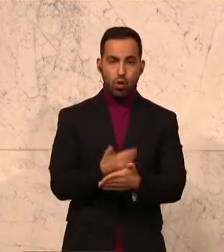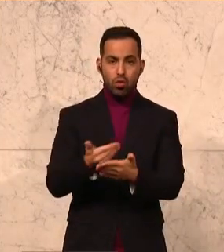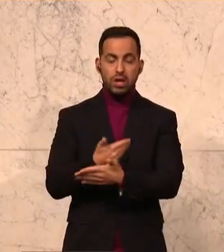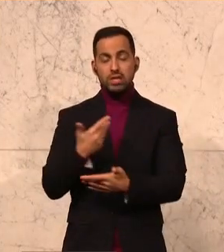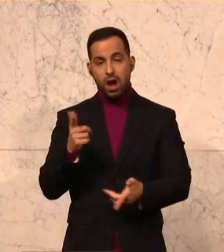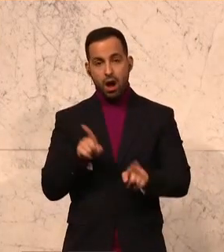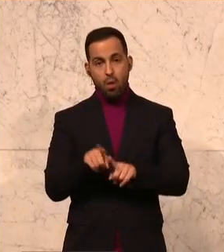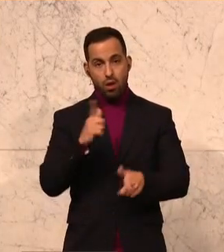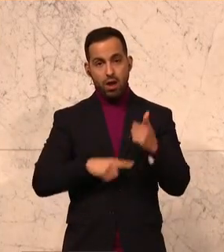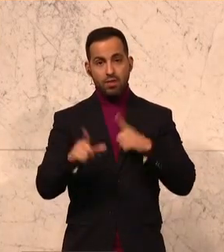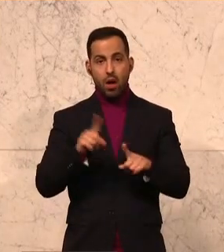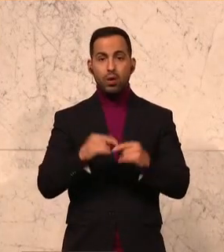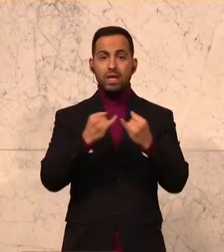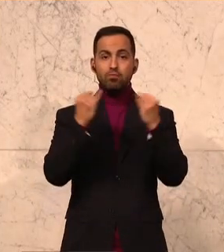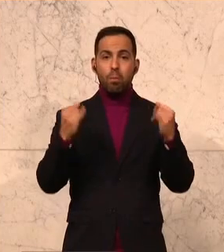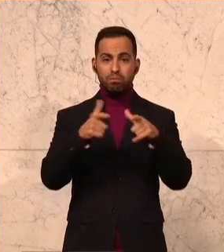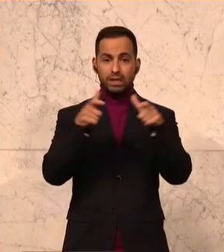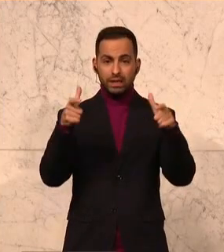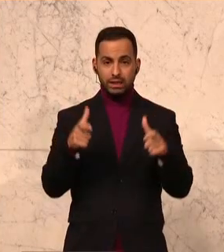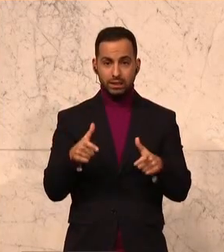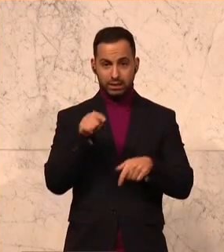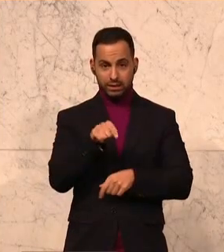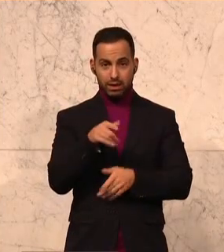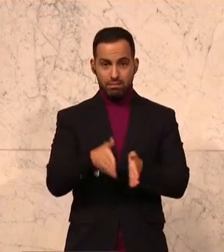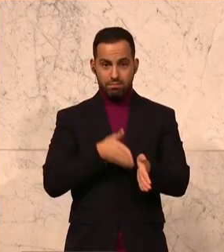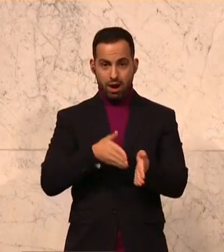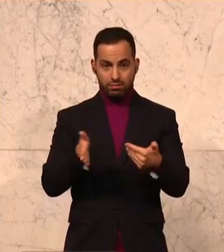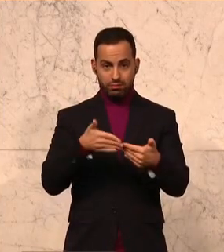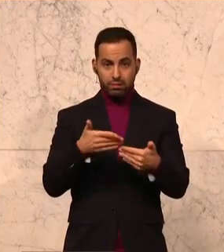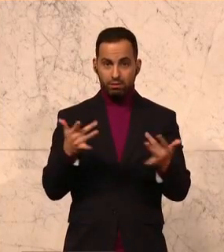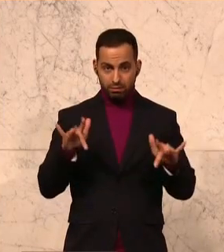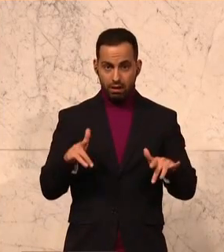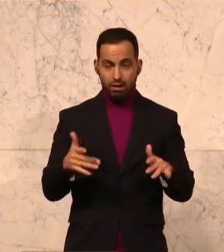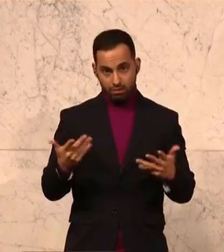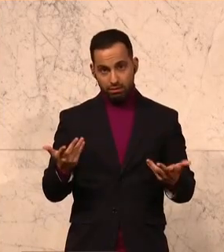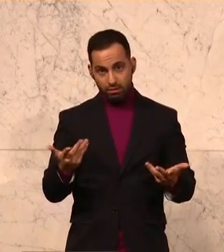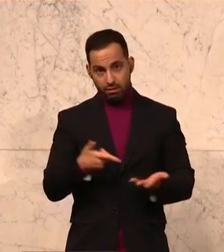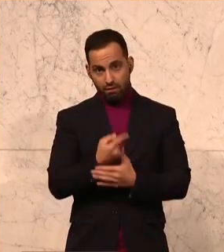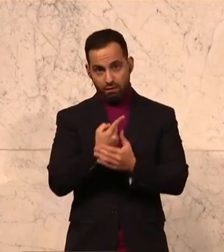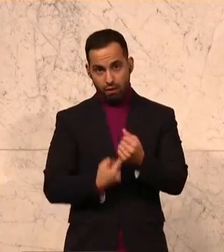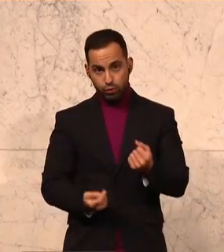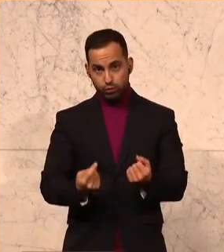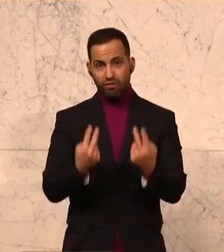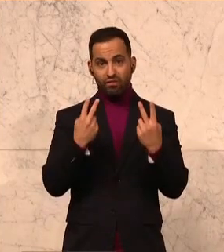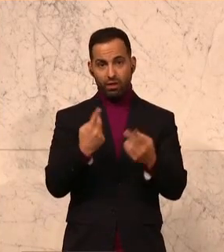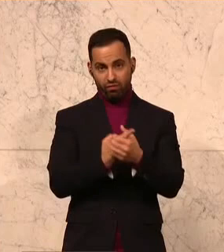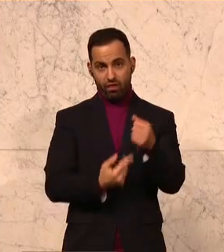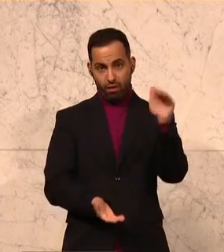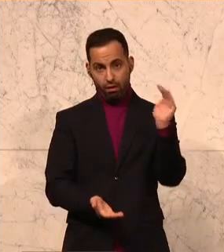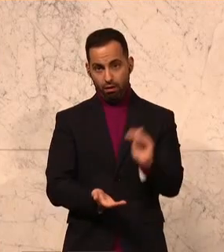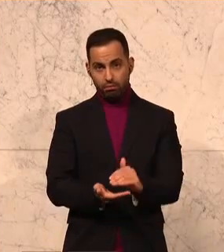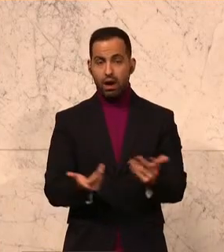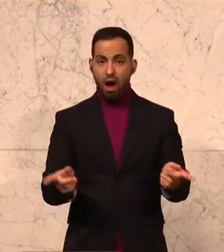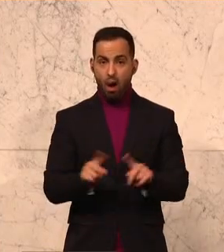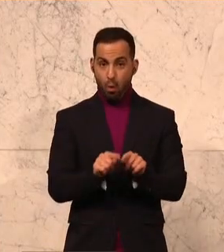leider oft auch für die Immobilie, die man dort in der Nähe der Bahn hat, ein Verlust, ein Wertverlust. Und